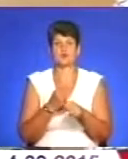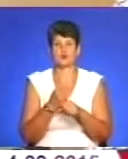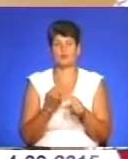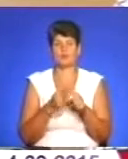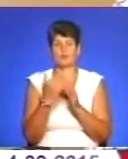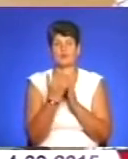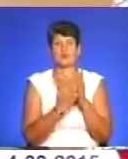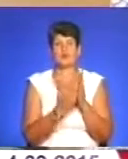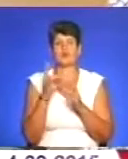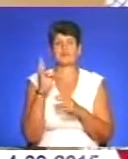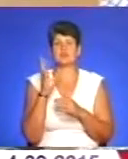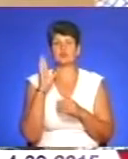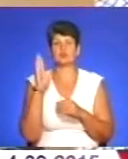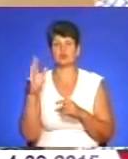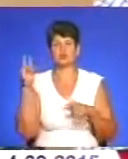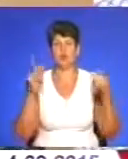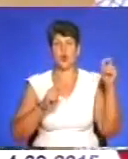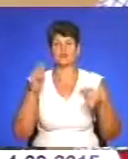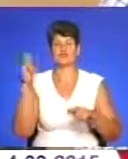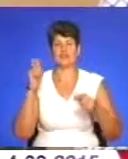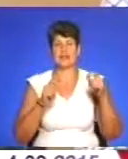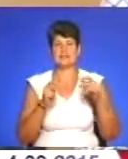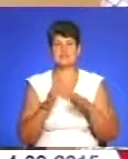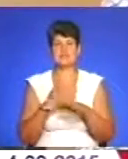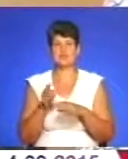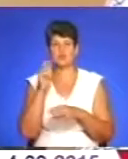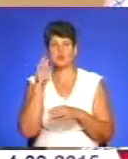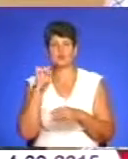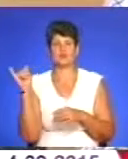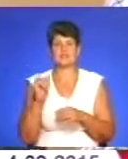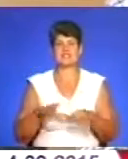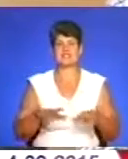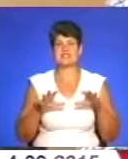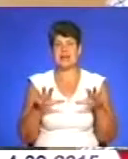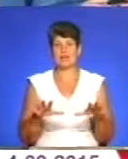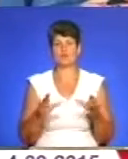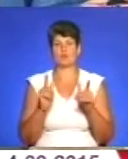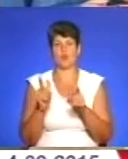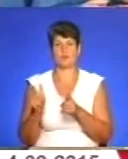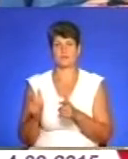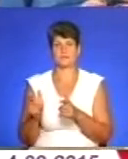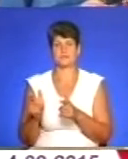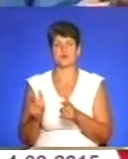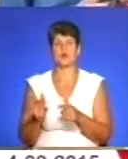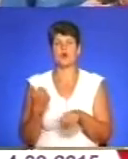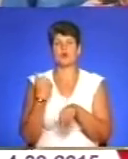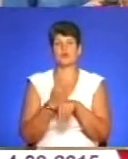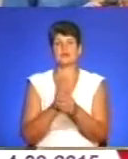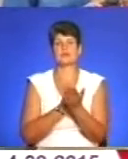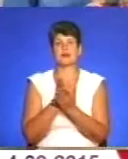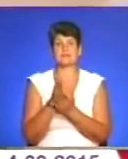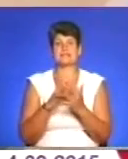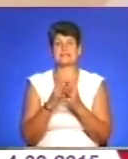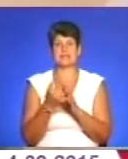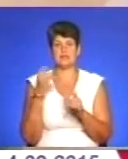програму, і в неділю буде телеконференція між Україною і Австралією, щоб ті речі полаговити». Основні напрями співпраці – сільське